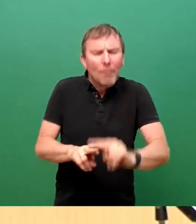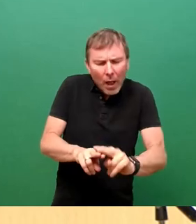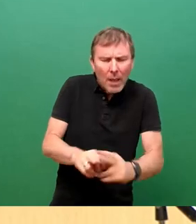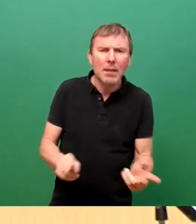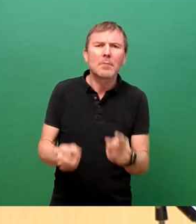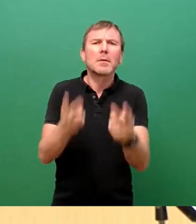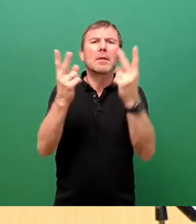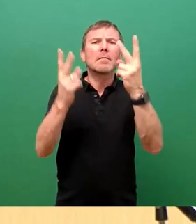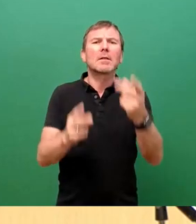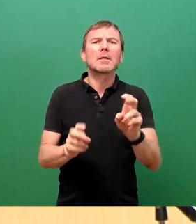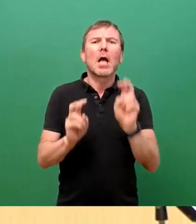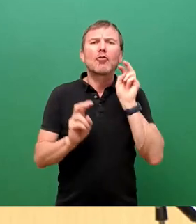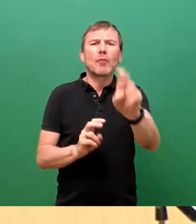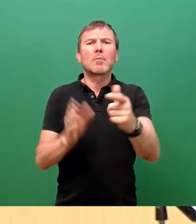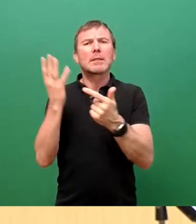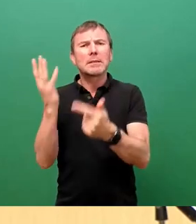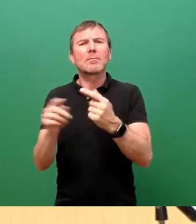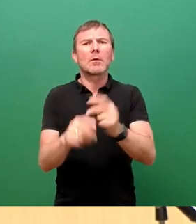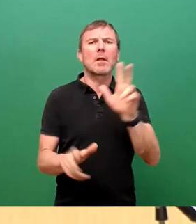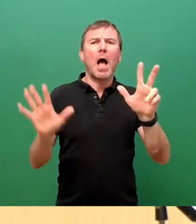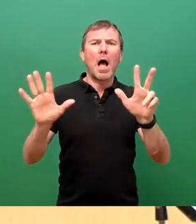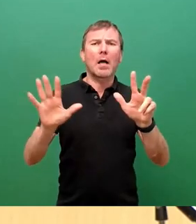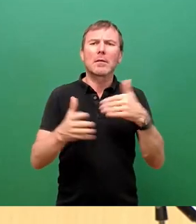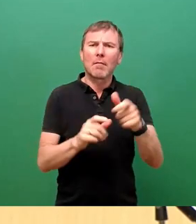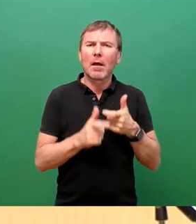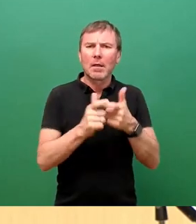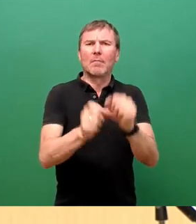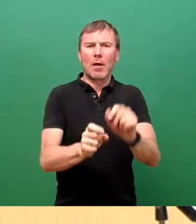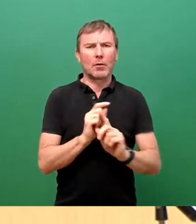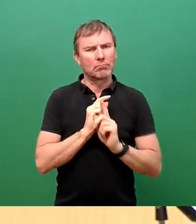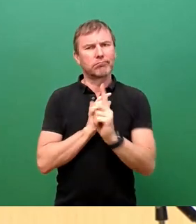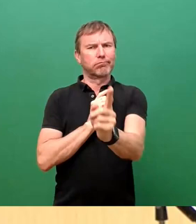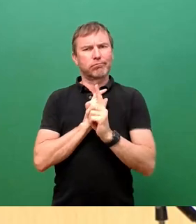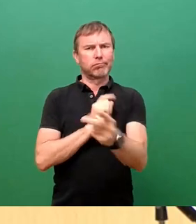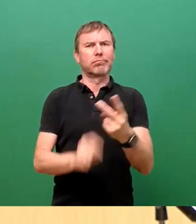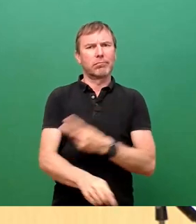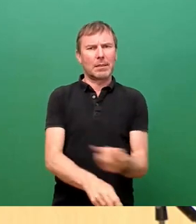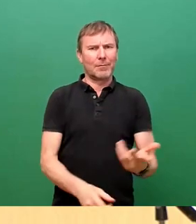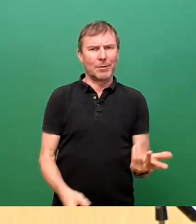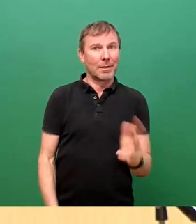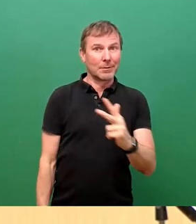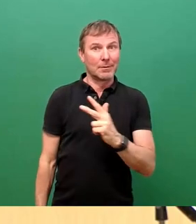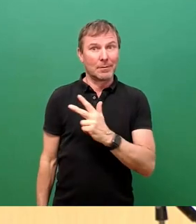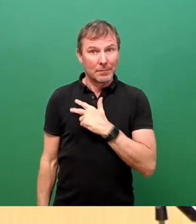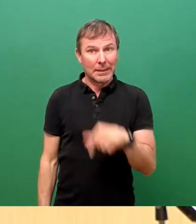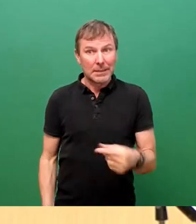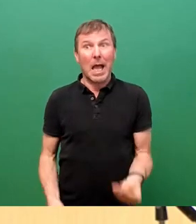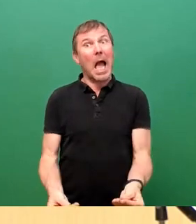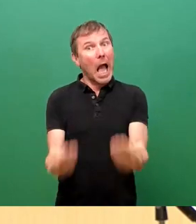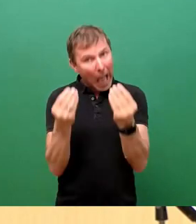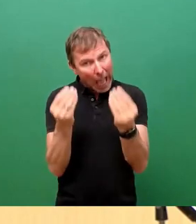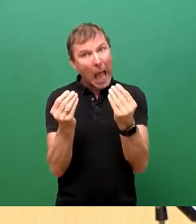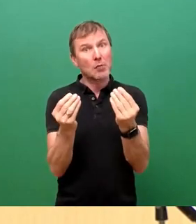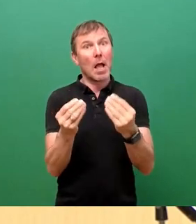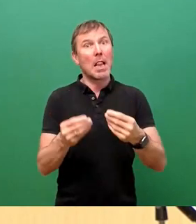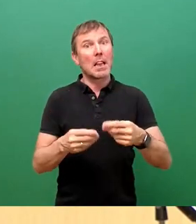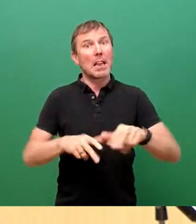Straßenbahnlinien 7 und 8 überhaupt weiter ihre gewohnte Strecke fahren können. Es gibt also tatsächlich einen aktuellen Handlungsbedarf,